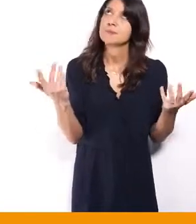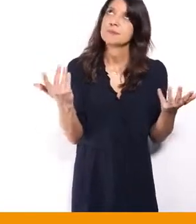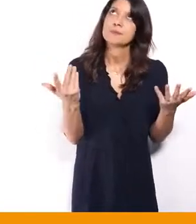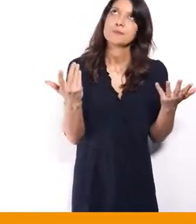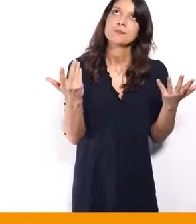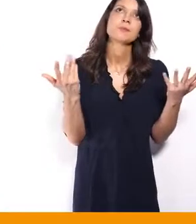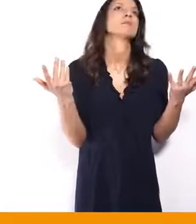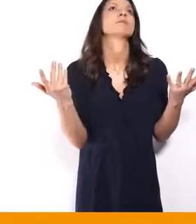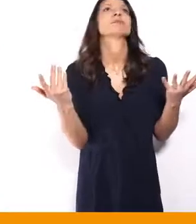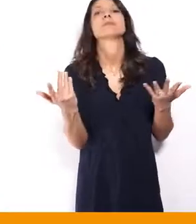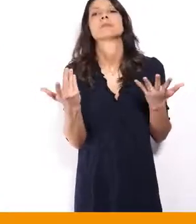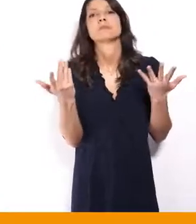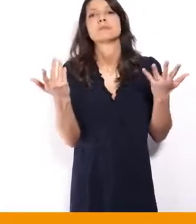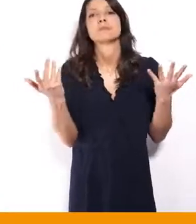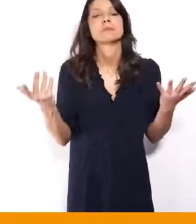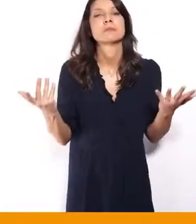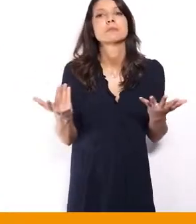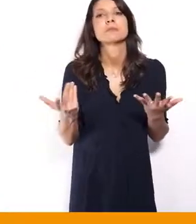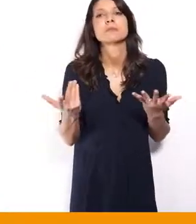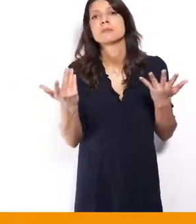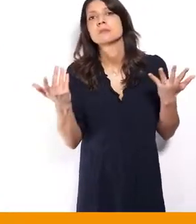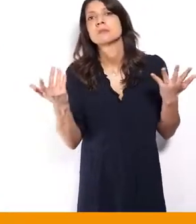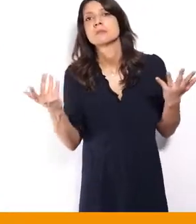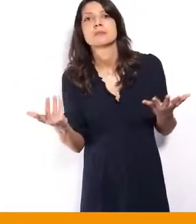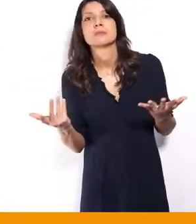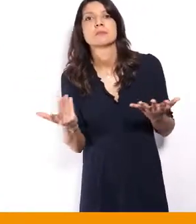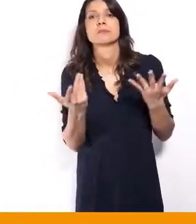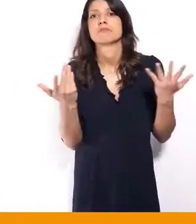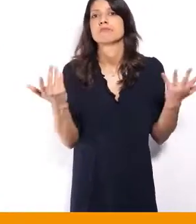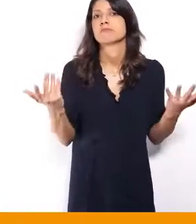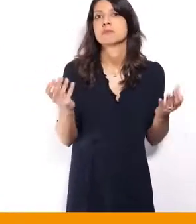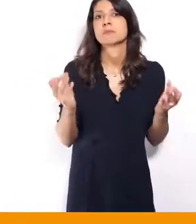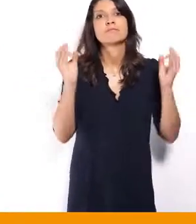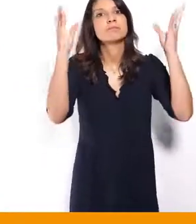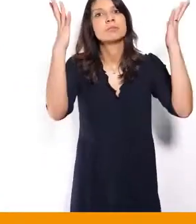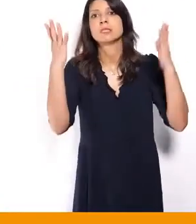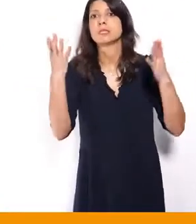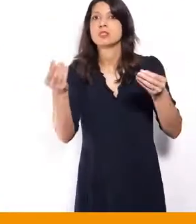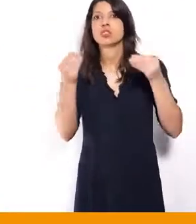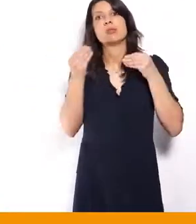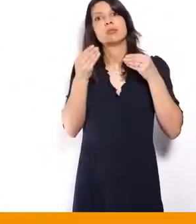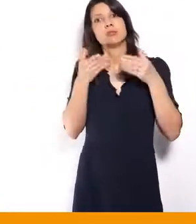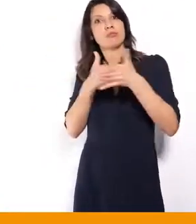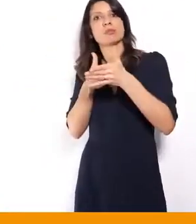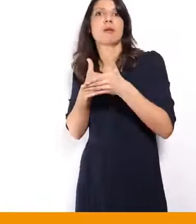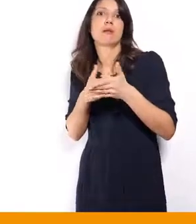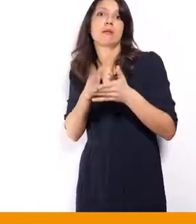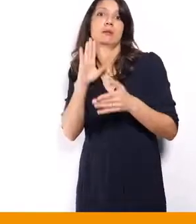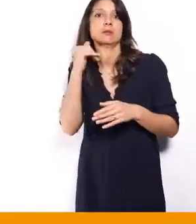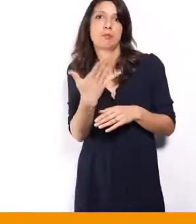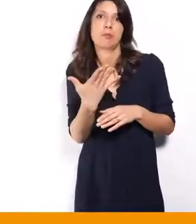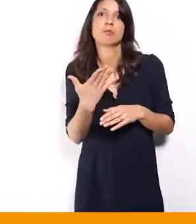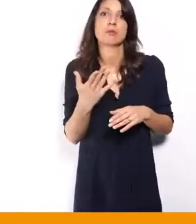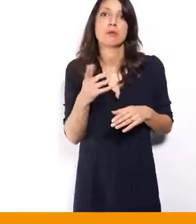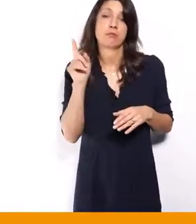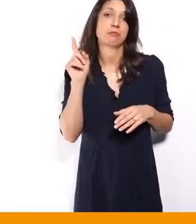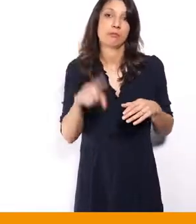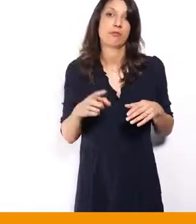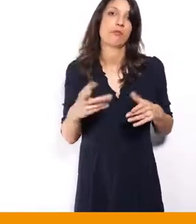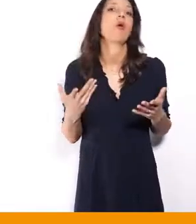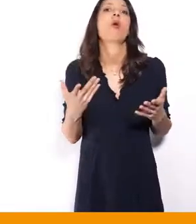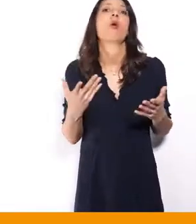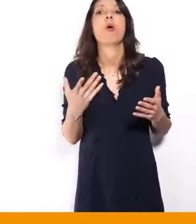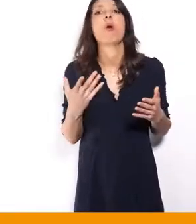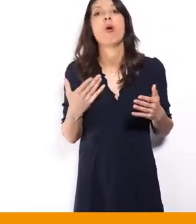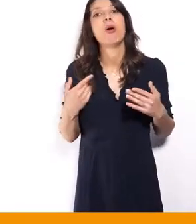Voilà, ce dress-là comme un obstacle. Donc oui, la collectivité, elle doit prendre intégralement en charge.